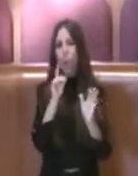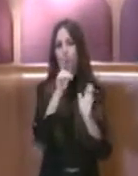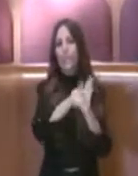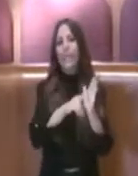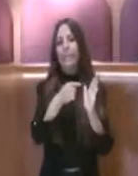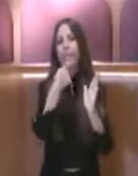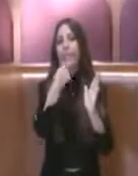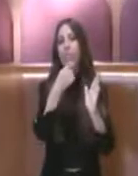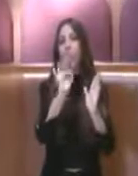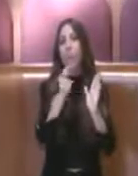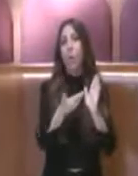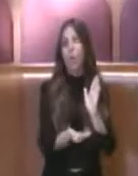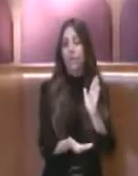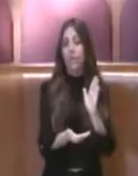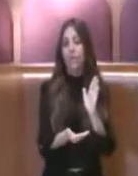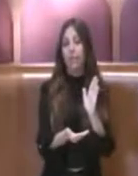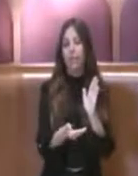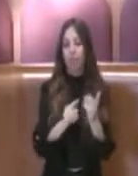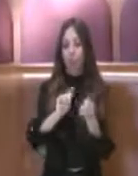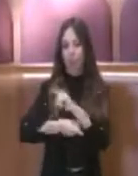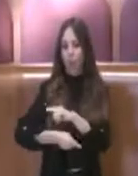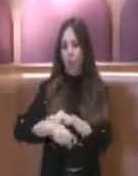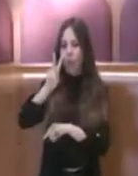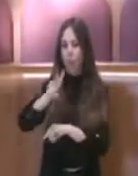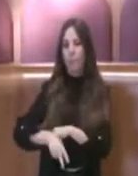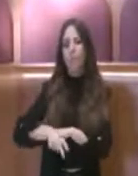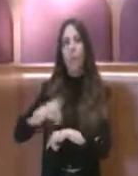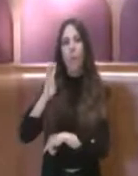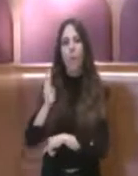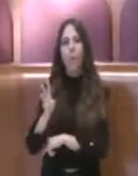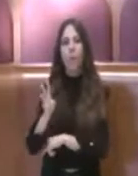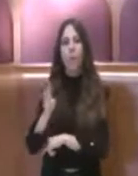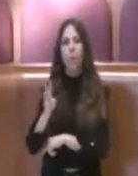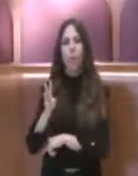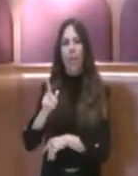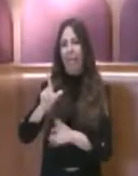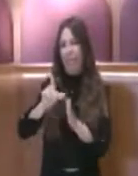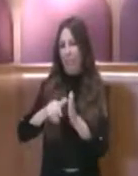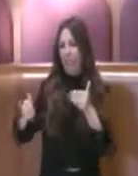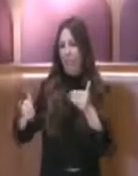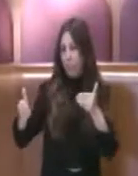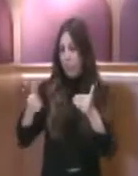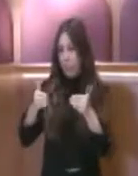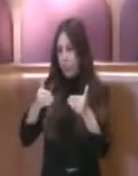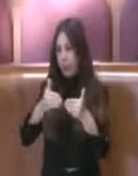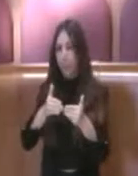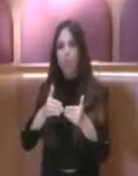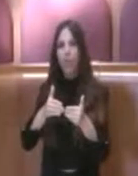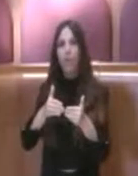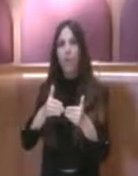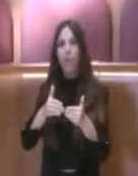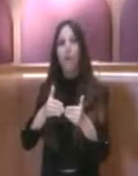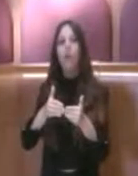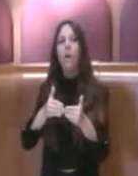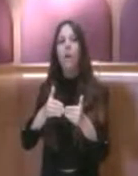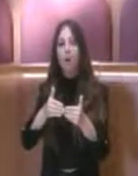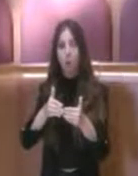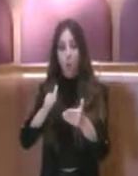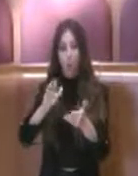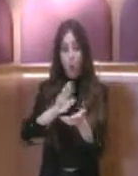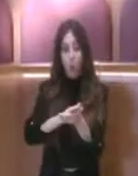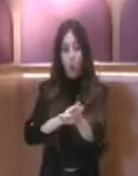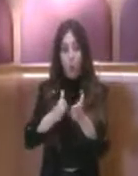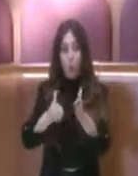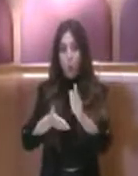Nel 2014 a torto collo venne forzosamente ridotto quello che è il contratto